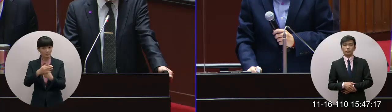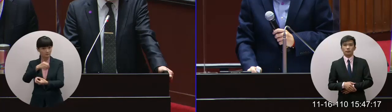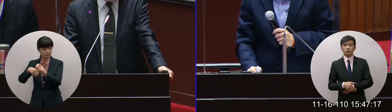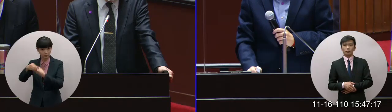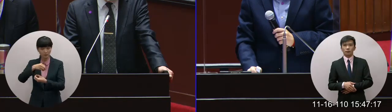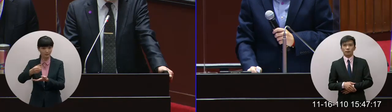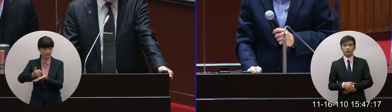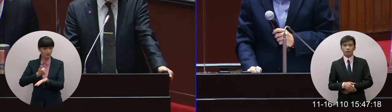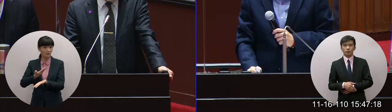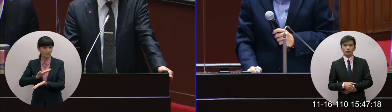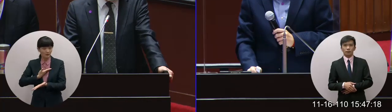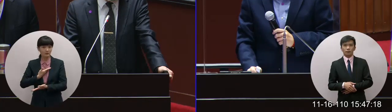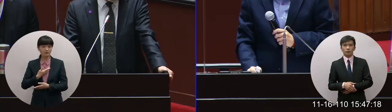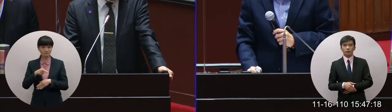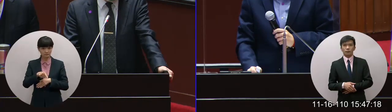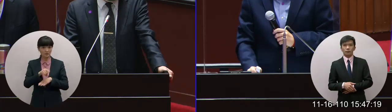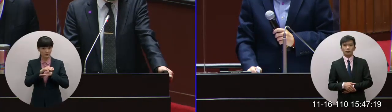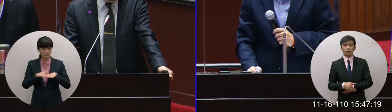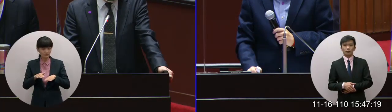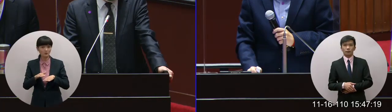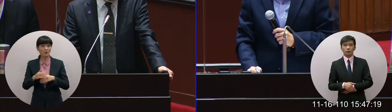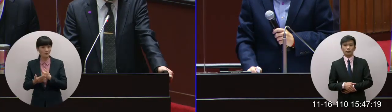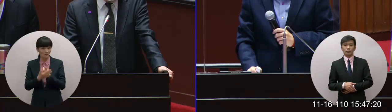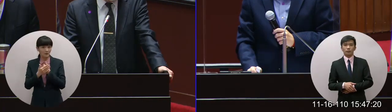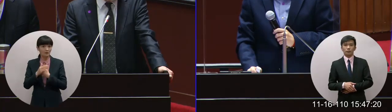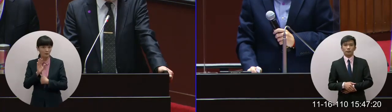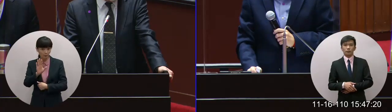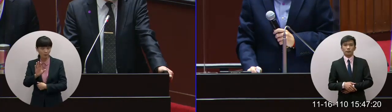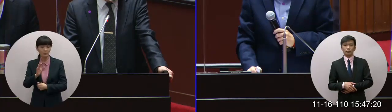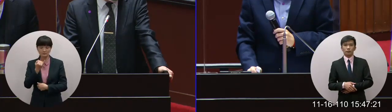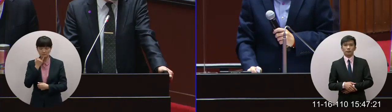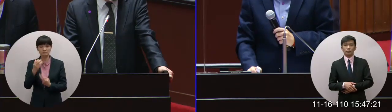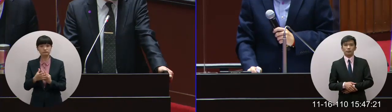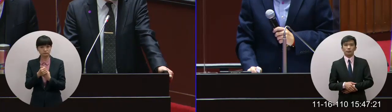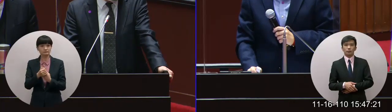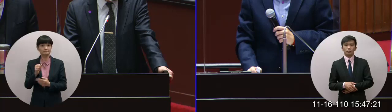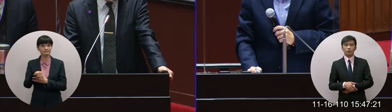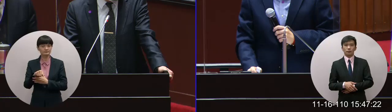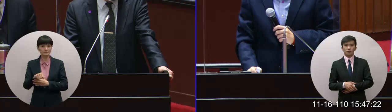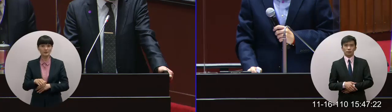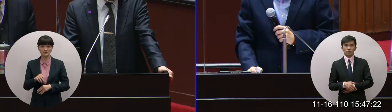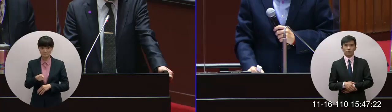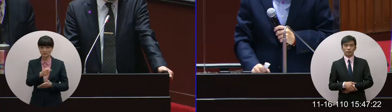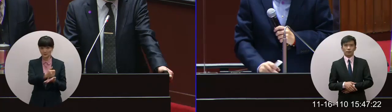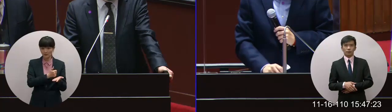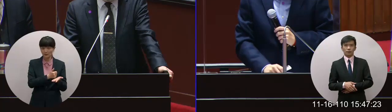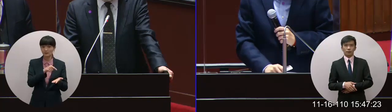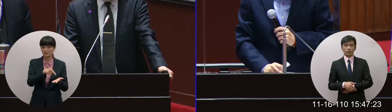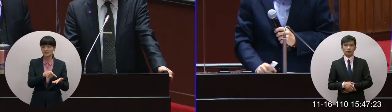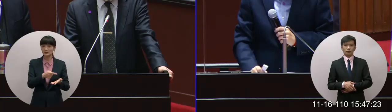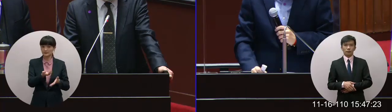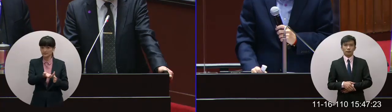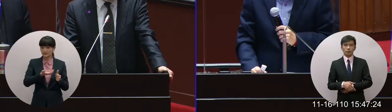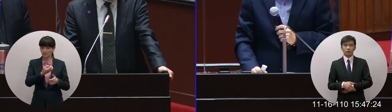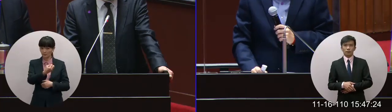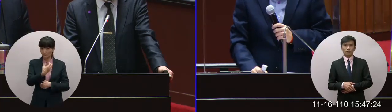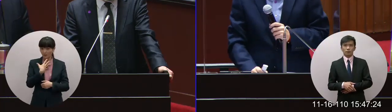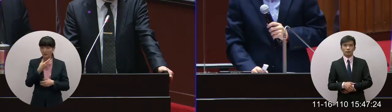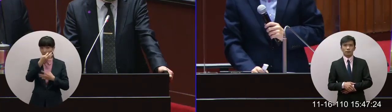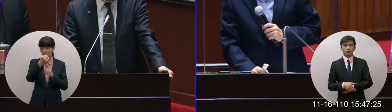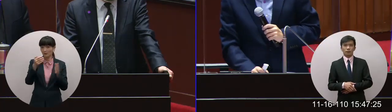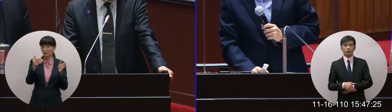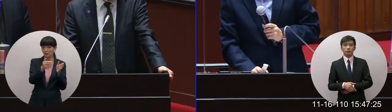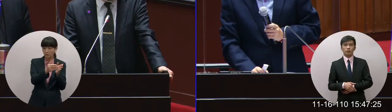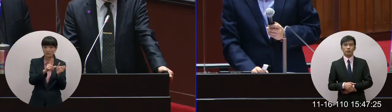安全有效啊所以這裡面是一個安全有效那這批貨來是他事先有通知我們說效期